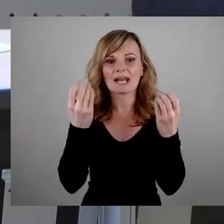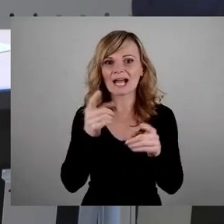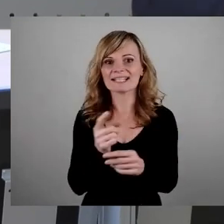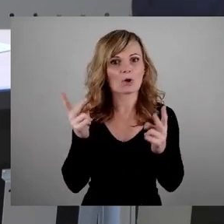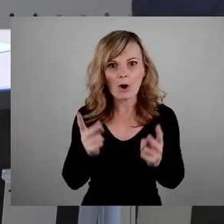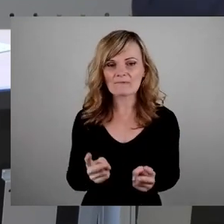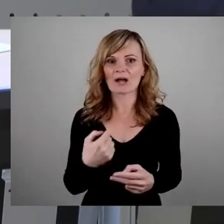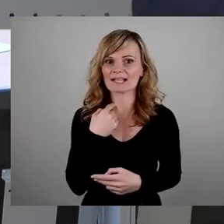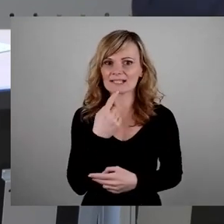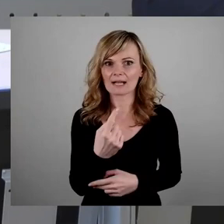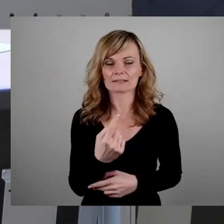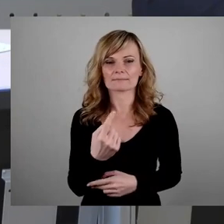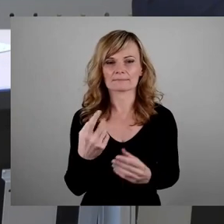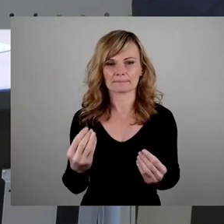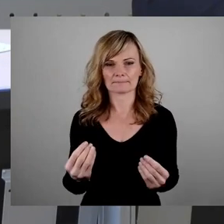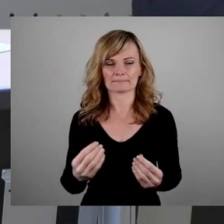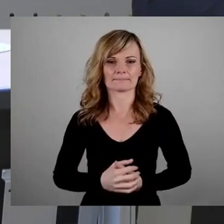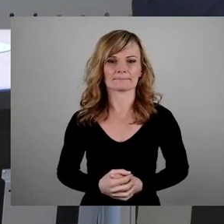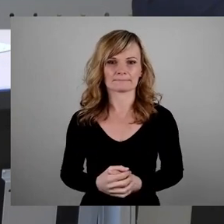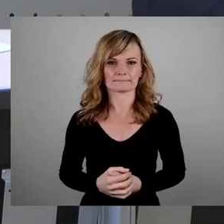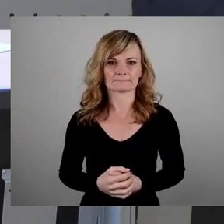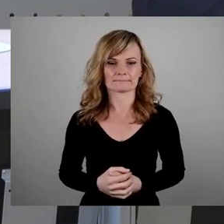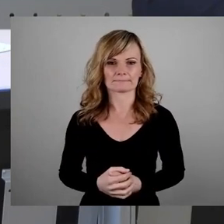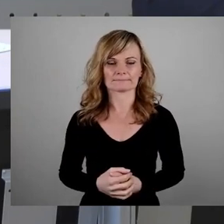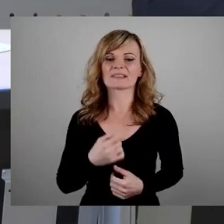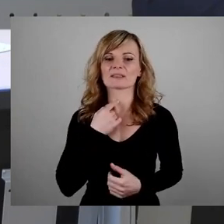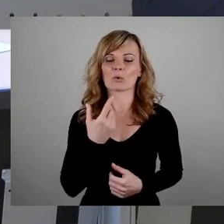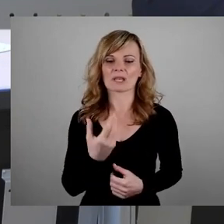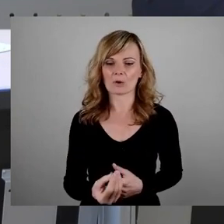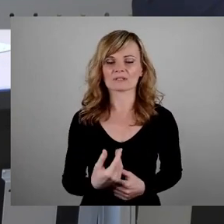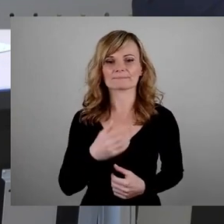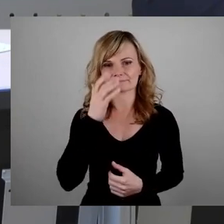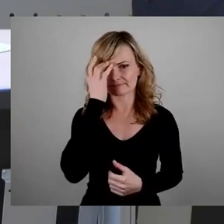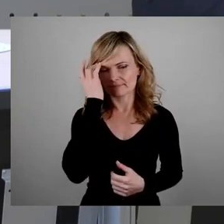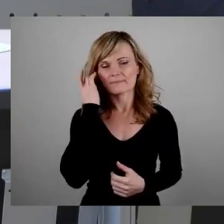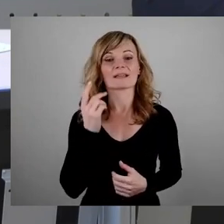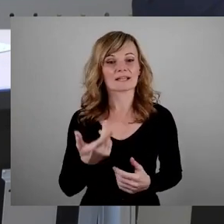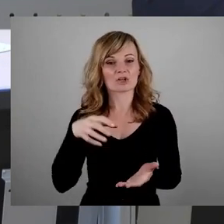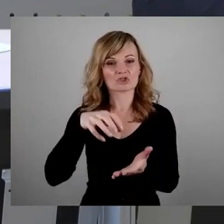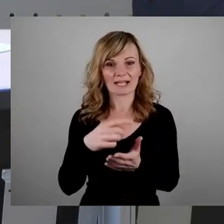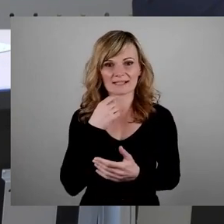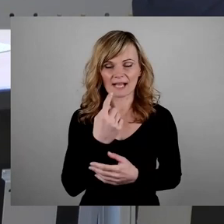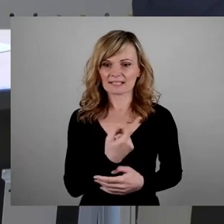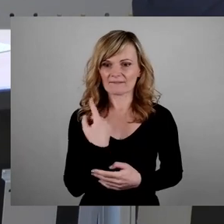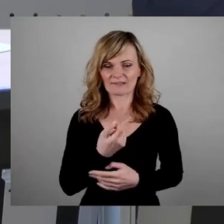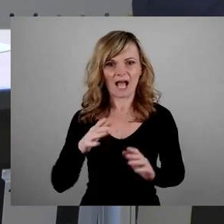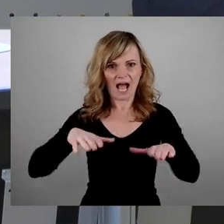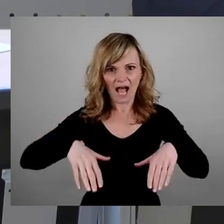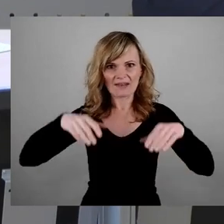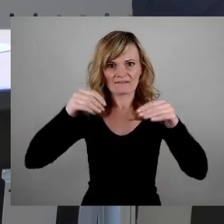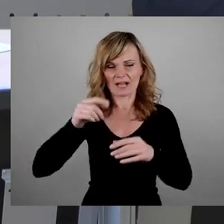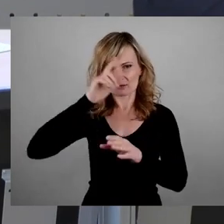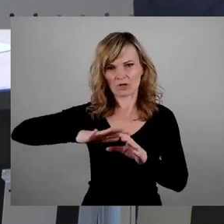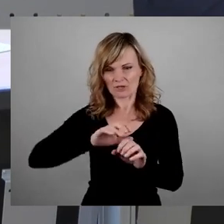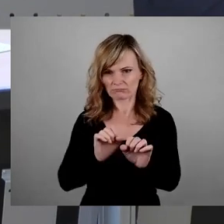sondern sie zeigt sich. Jetzt war der Ton weg. Hier ist etwas zurückgekehrt, was von diesem Land ausgegangen ist. Und deswegen ist diese